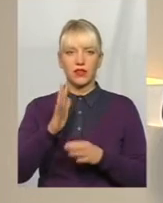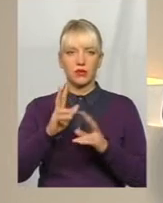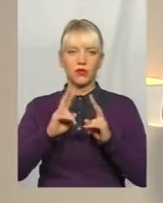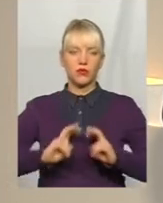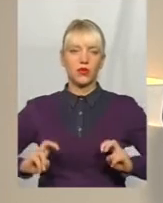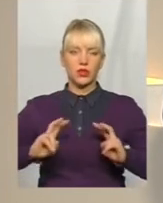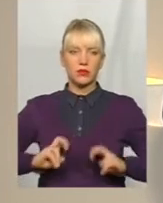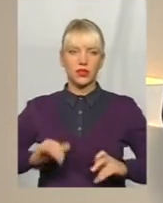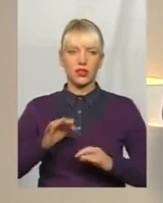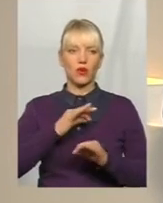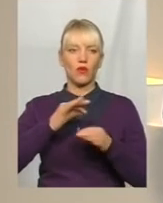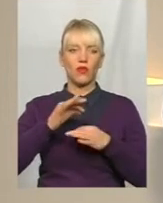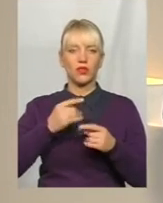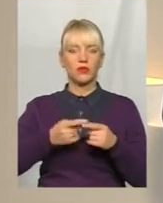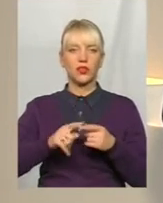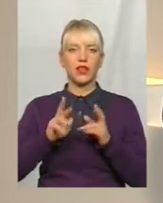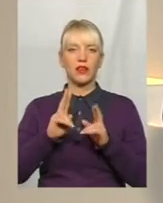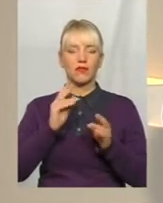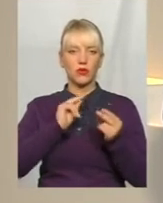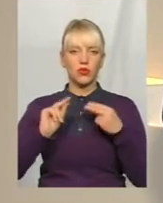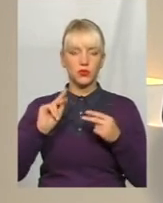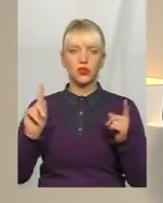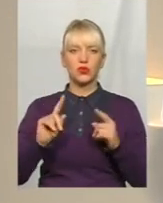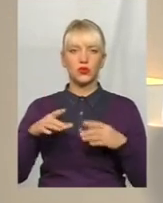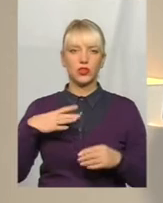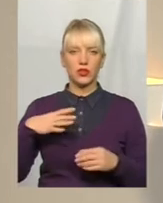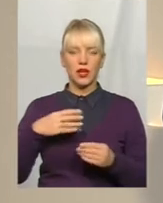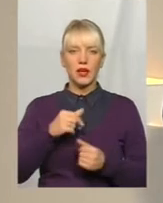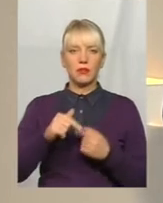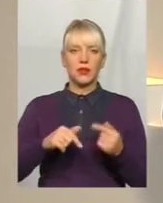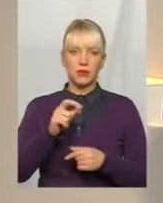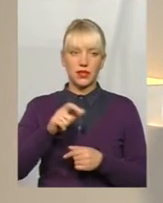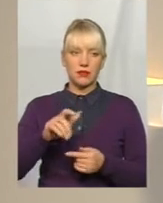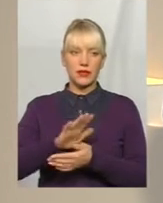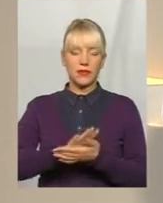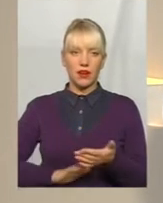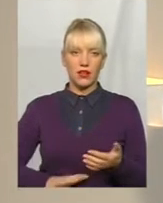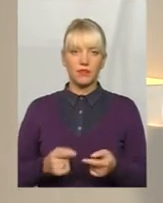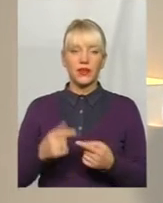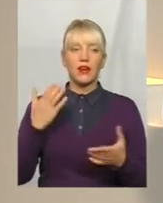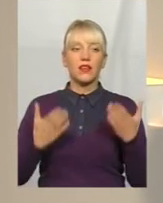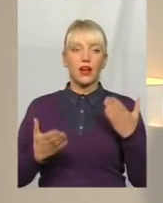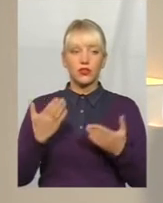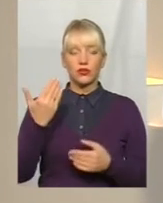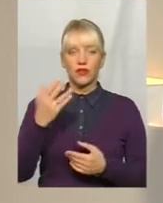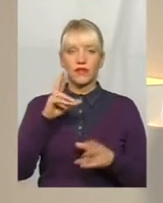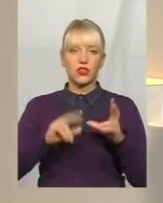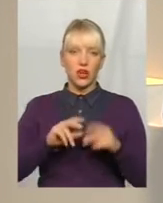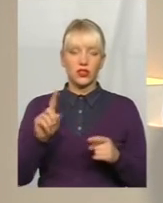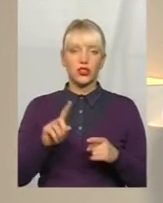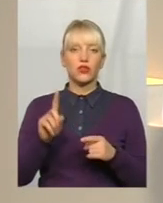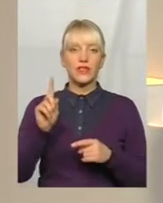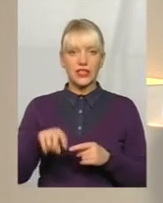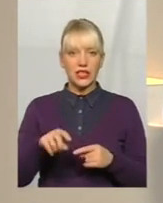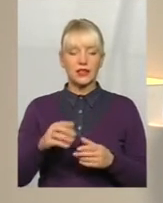говорити про те, як поліпшити і чого очікувати підприємцям далі. Тому, якщо ви вважаєте, що все ж таки